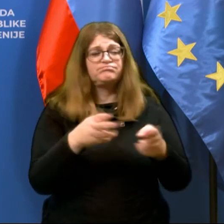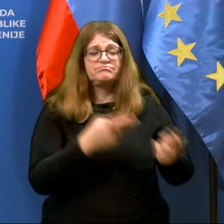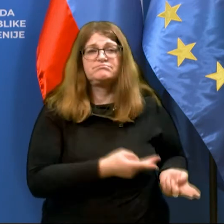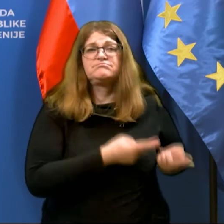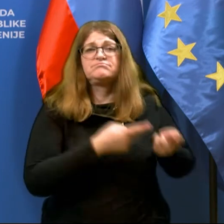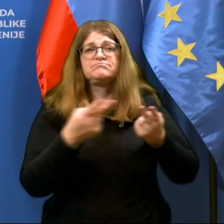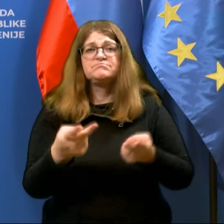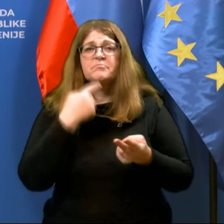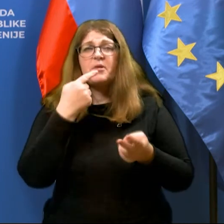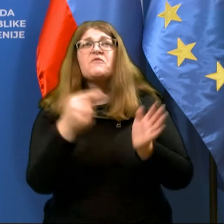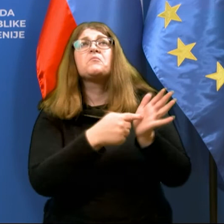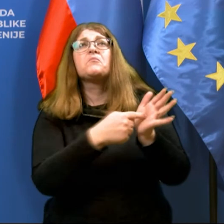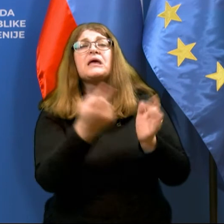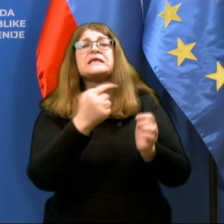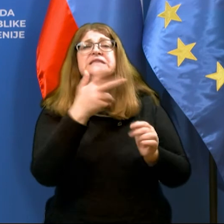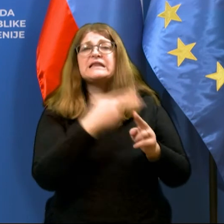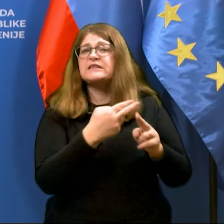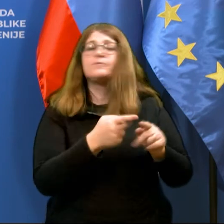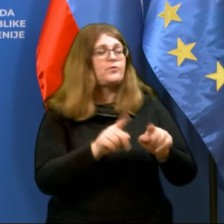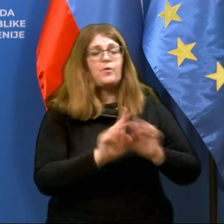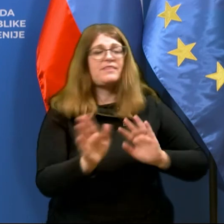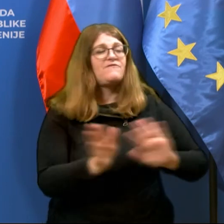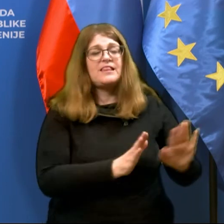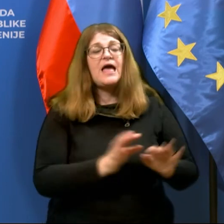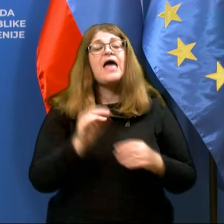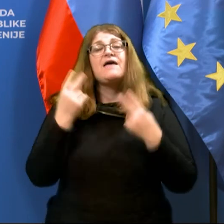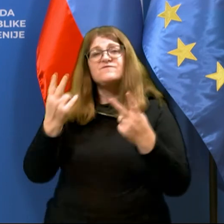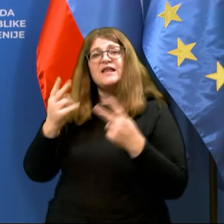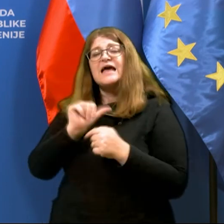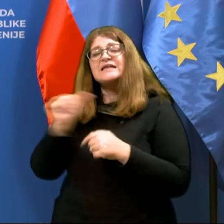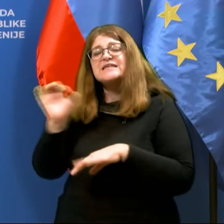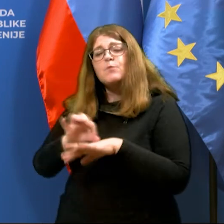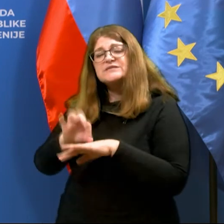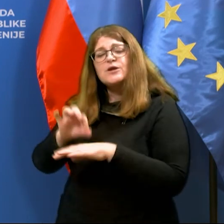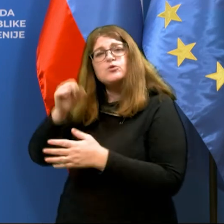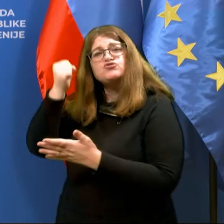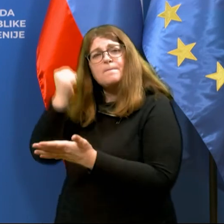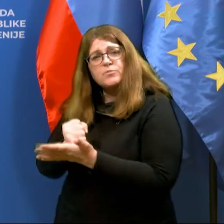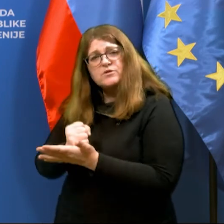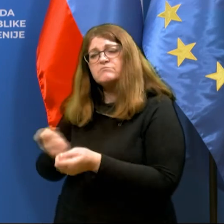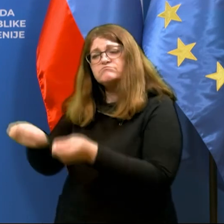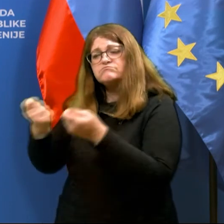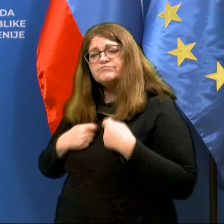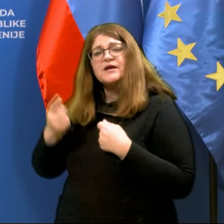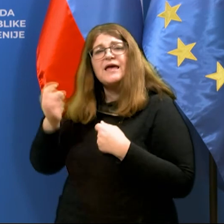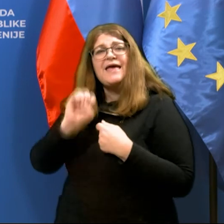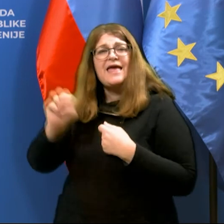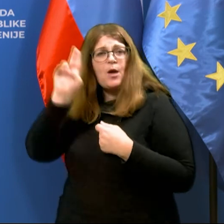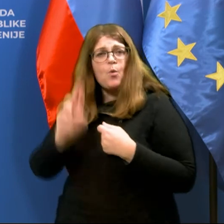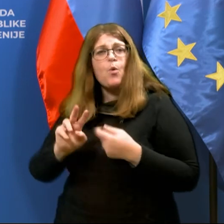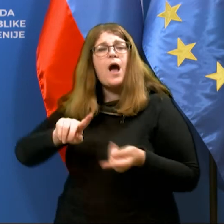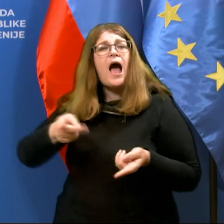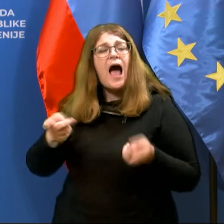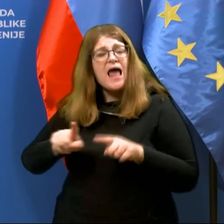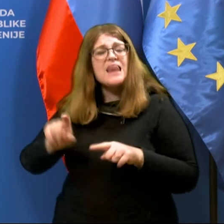zrovničkega potrdila iz tretje države. Torej, veljajo zgodov zrovnička potrdila, ki so izdana v državah Schengena oziroma Evropske